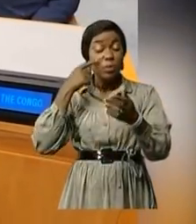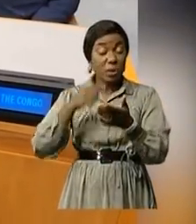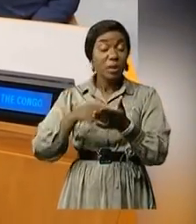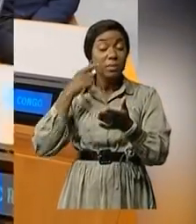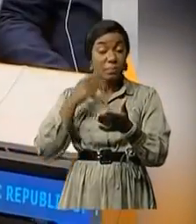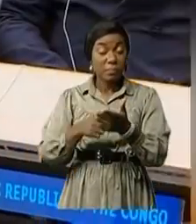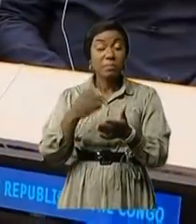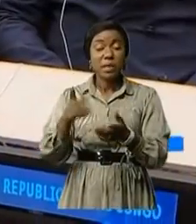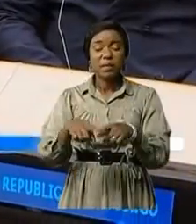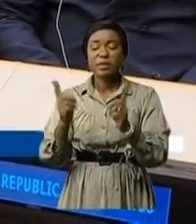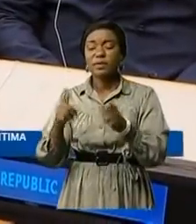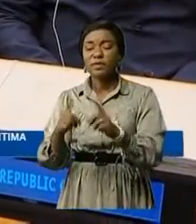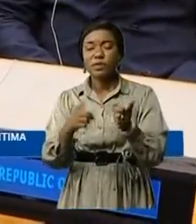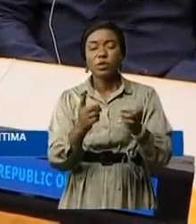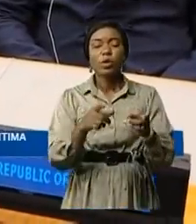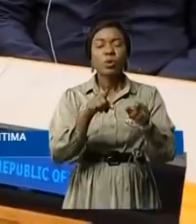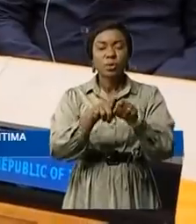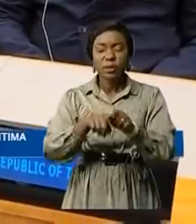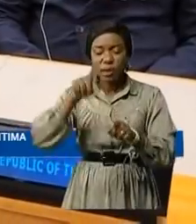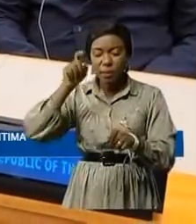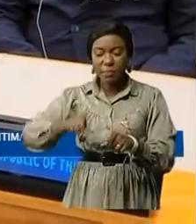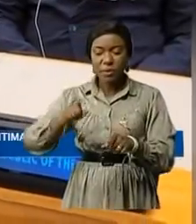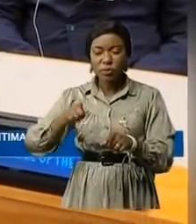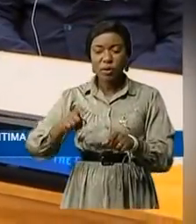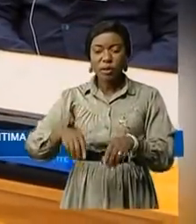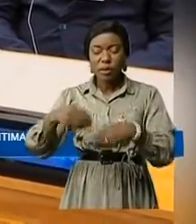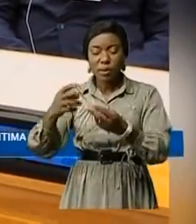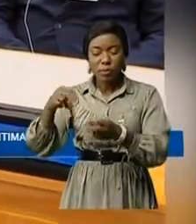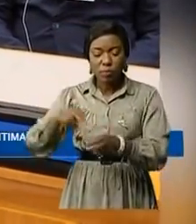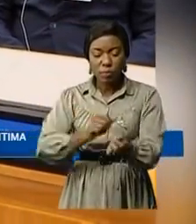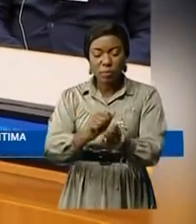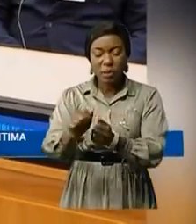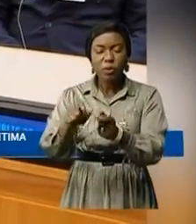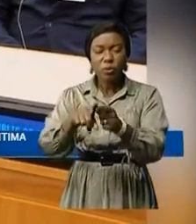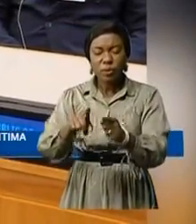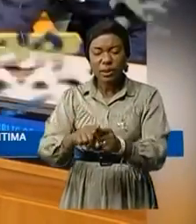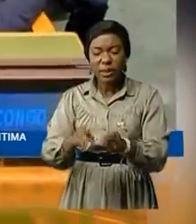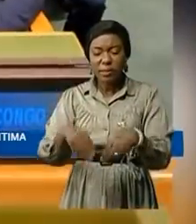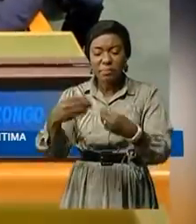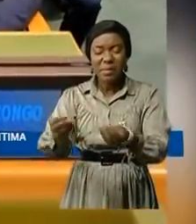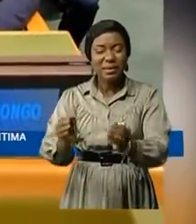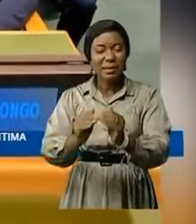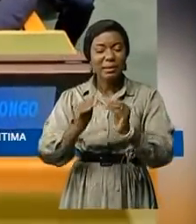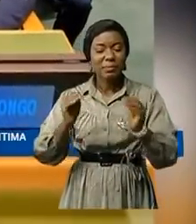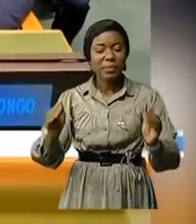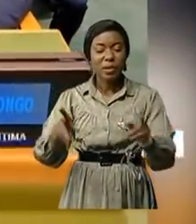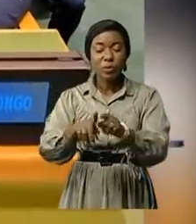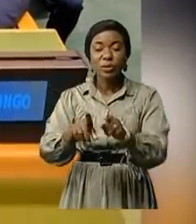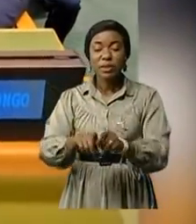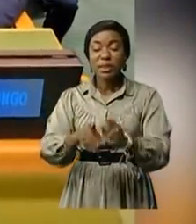de résilience a plus que besoin de ses mécanismes pour passer l'éponge et établir en même temps les